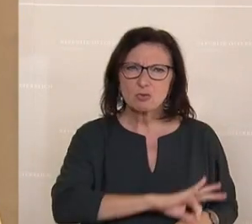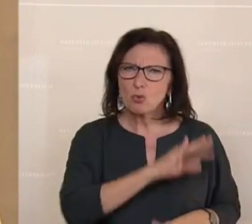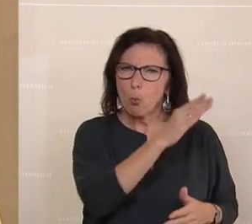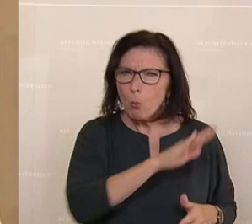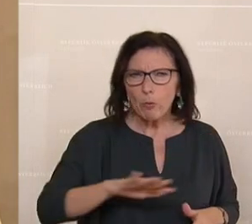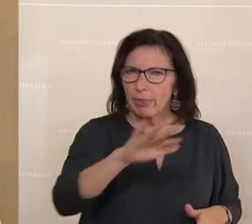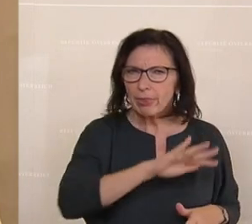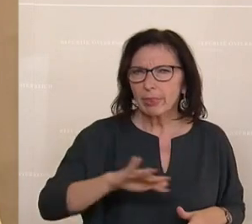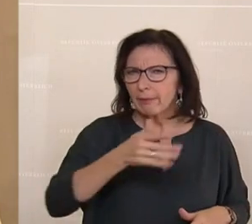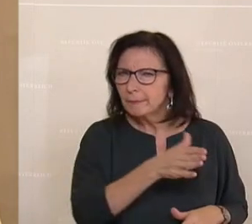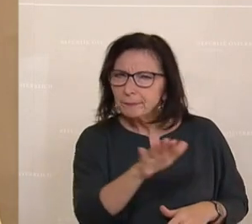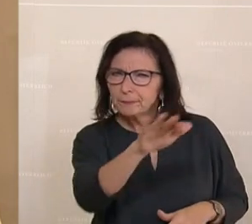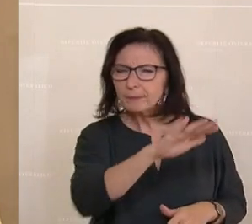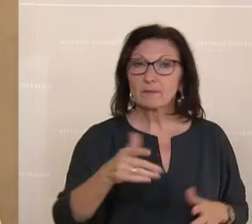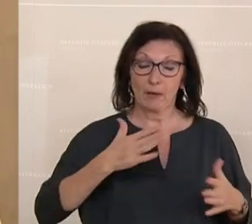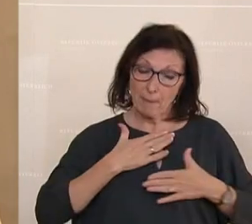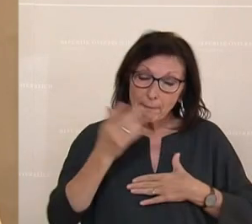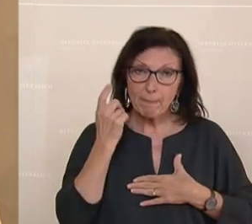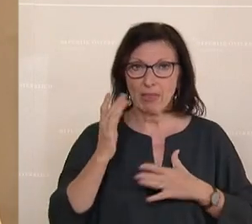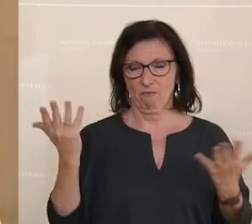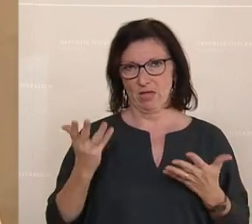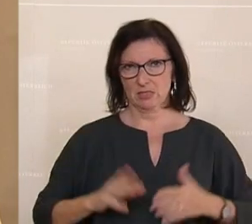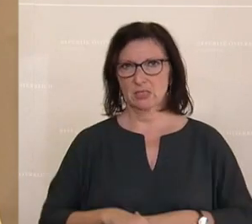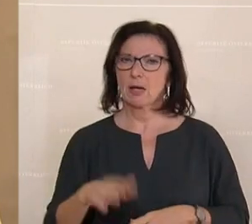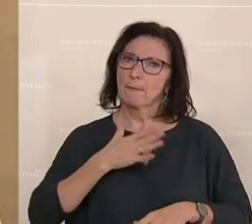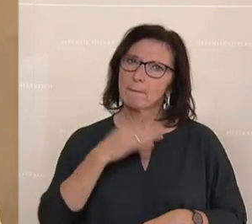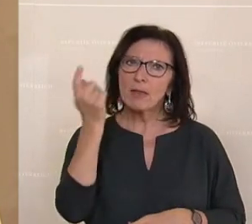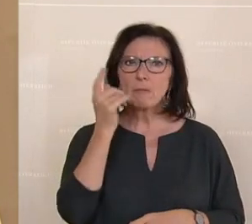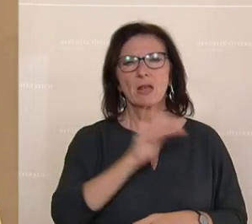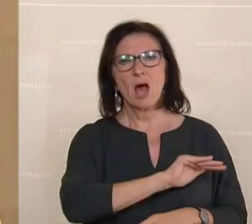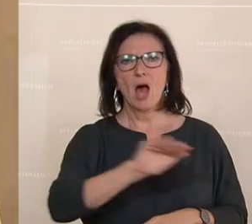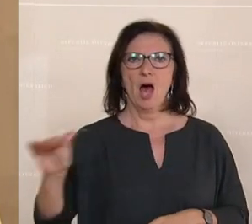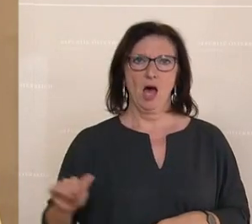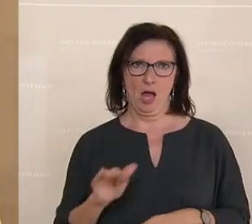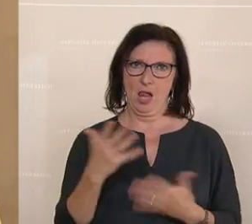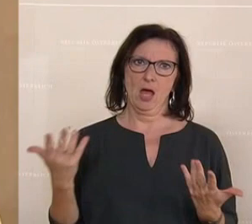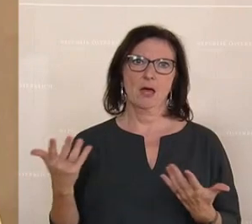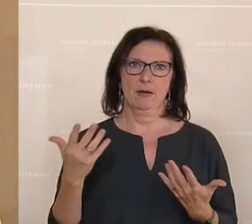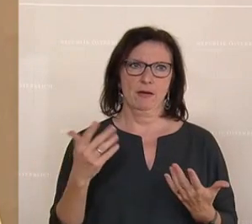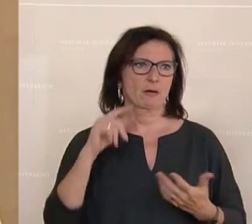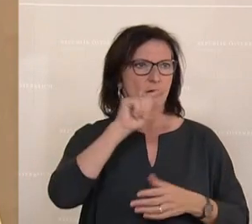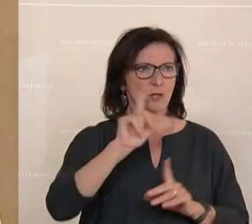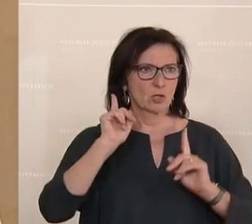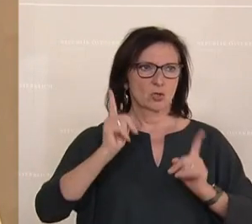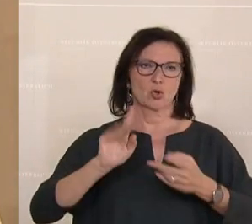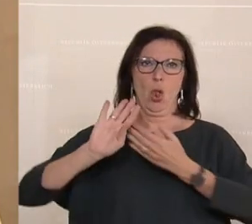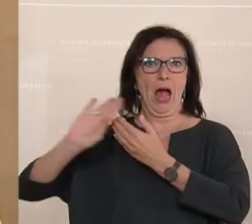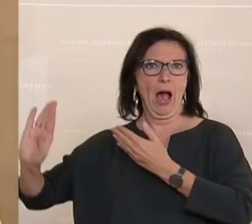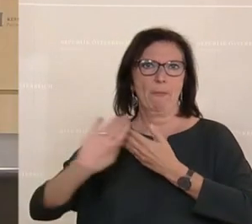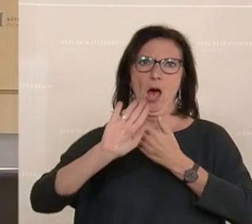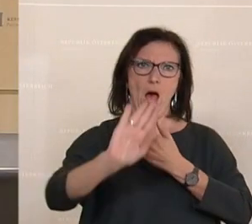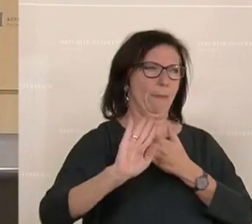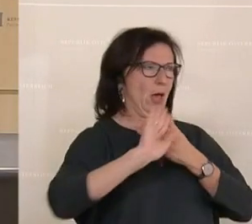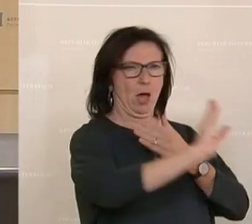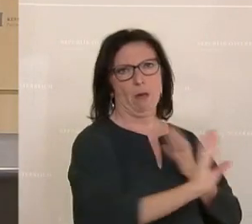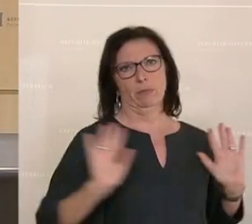umtriebig war. Ich bin der Meinung, dass wir alle, von allen drei Herren, einen angemessenen Abstand halten sollten und